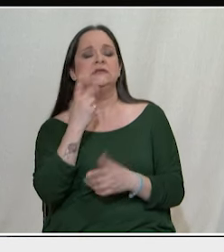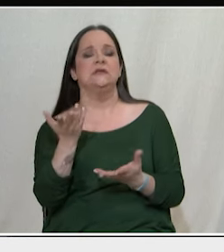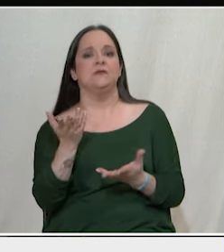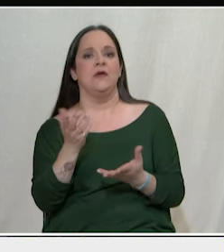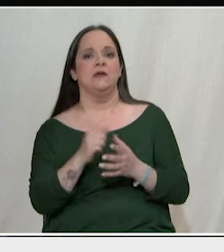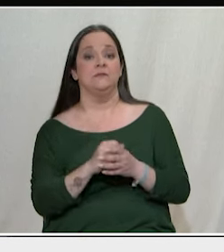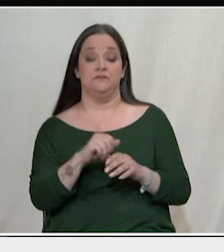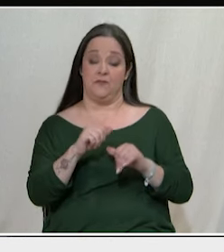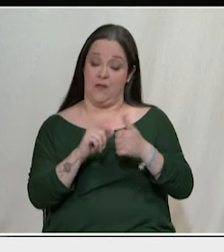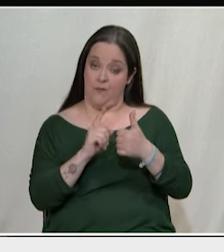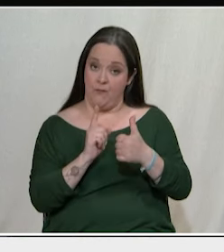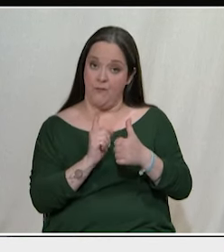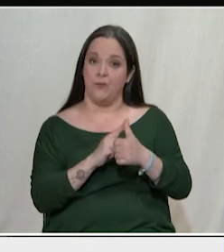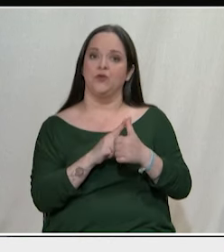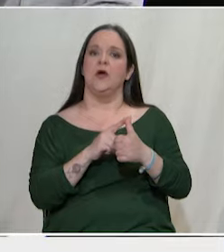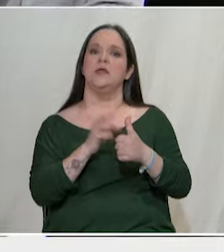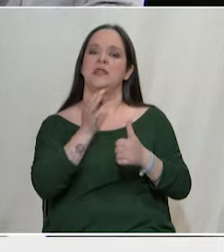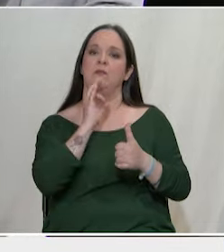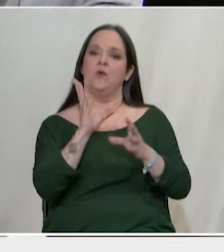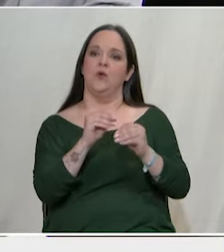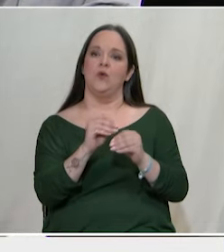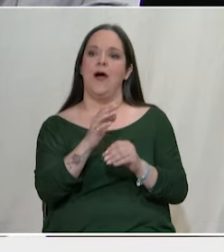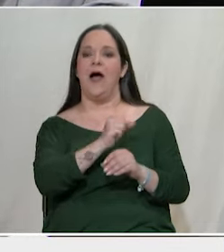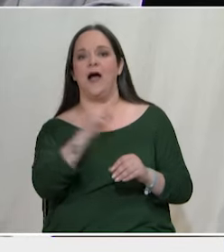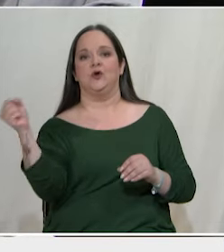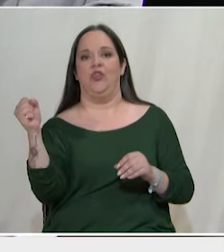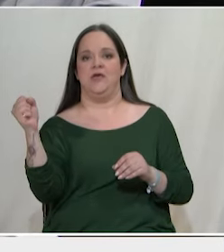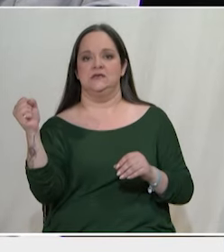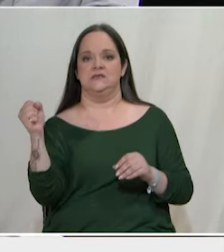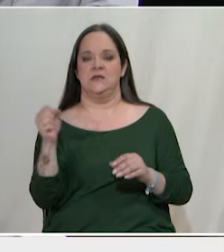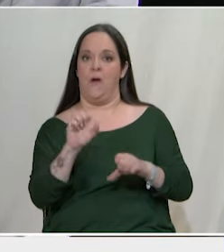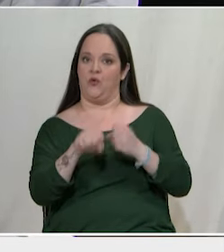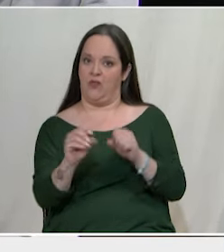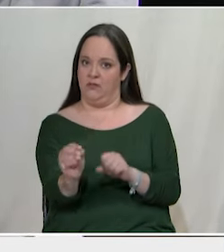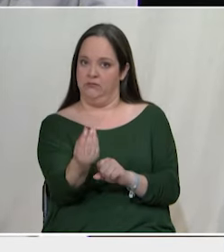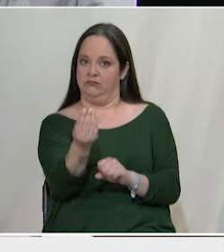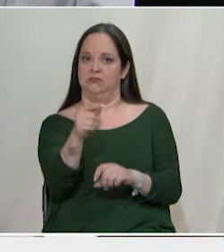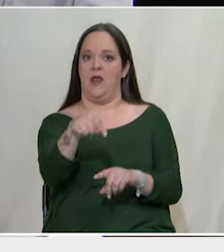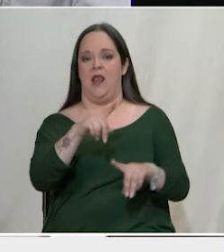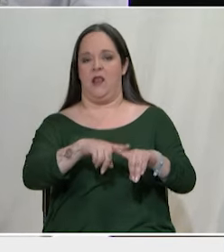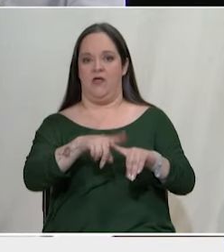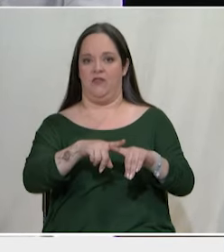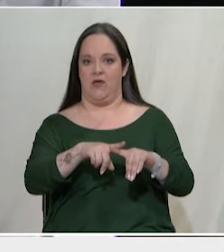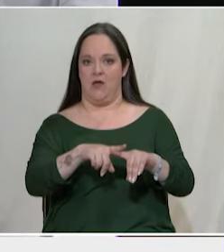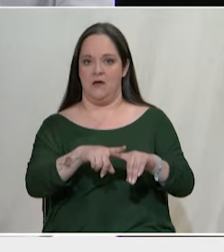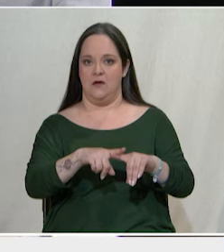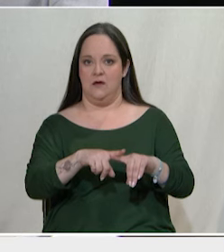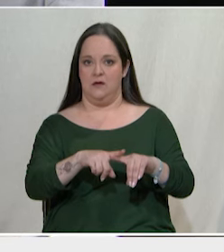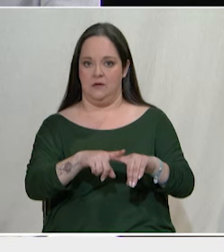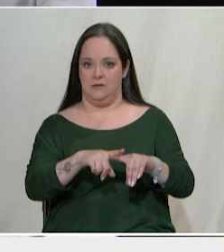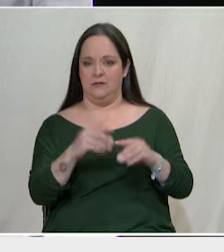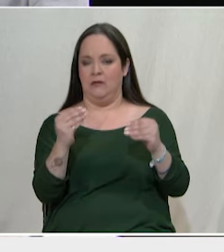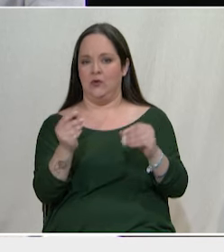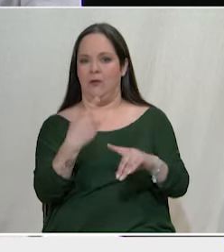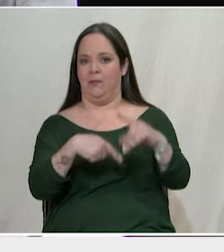Καταρχάς να πούμε για την ακροδεξιά ότι προσπαθεί να εμφανιστεί και στη χώρα μας με ένα αντισυστημικό